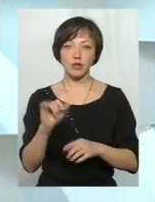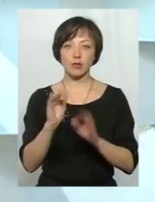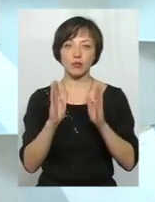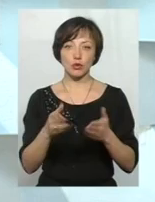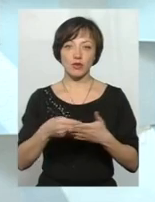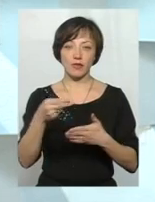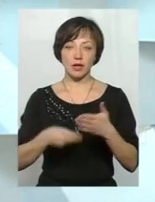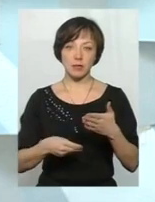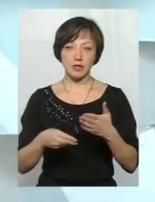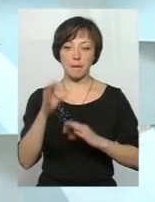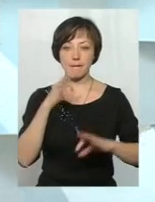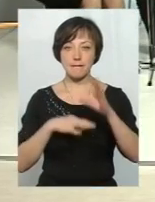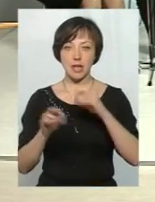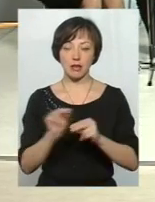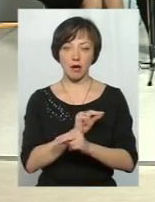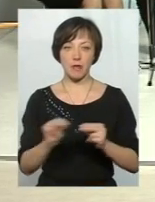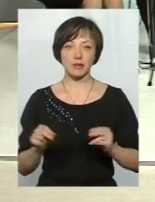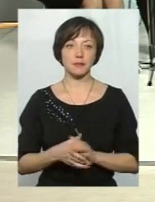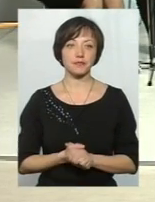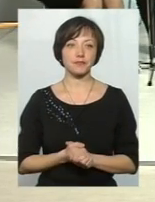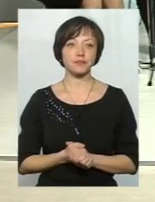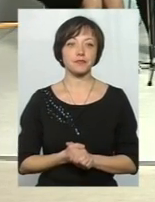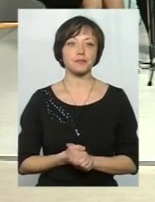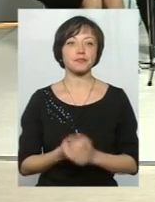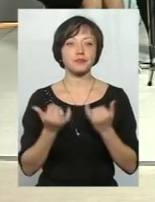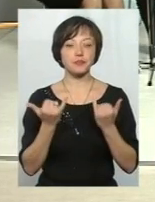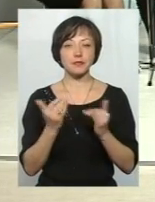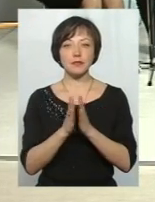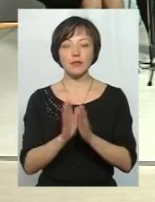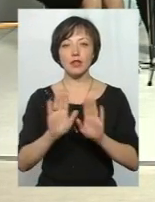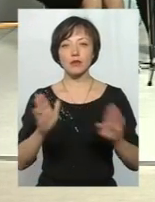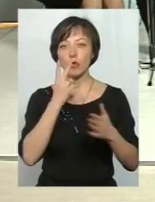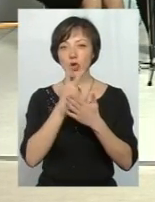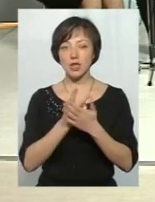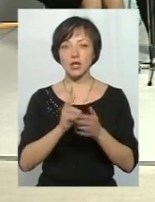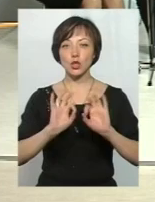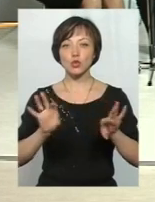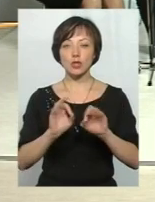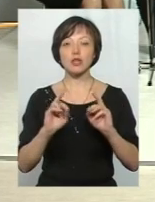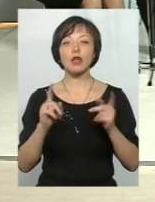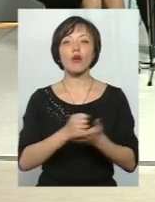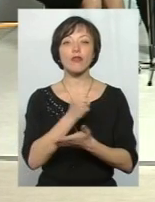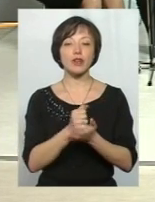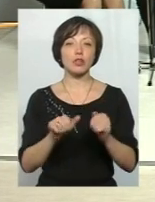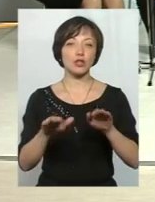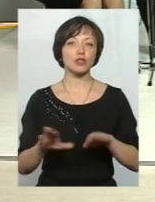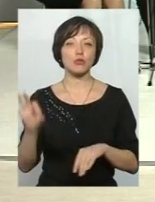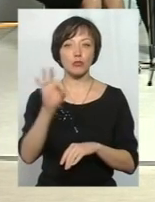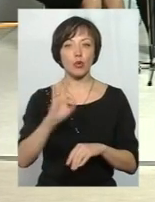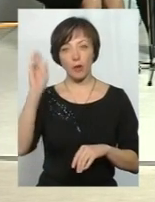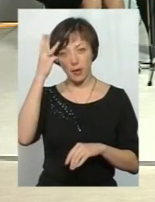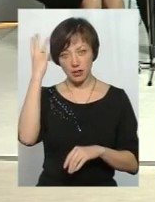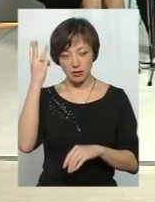будуть виписані медикаменти. Дякую за відповідь. А зараз прошу режисера показати сюжет, як ухвалювалось рішення щодо